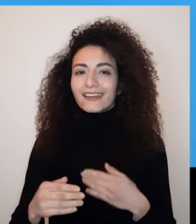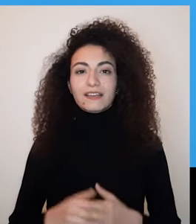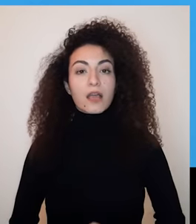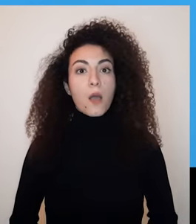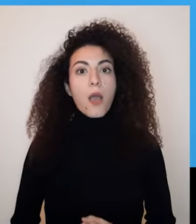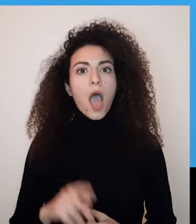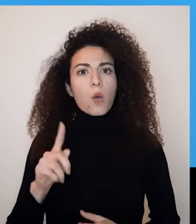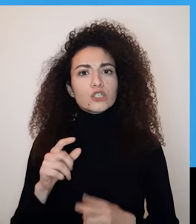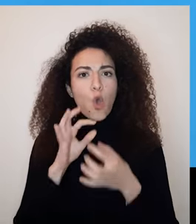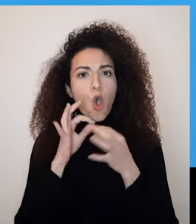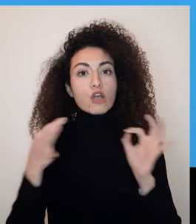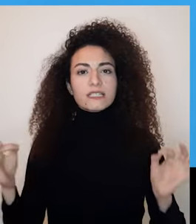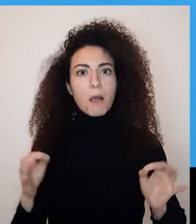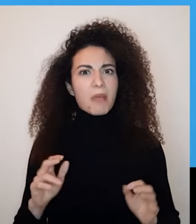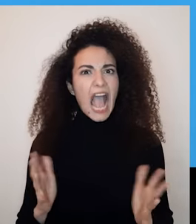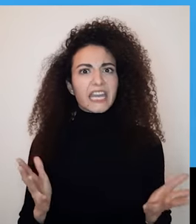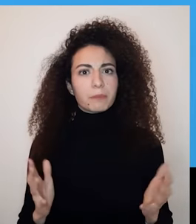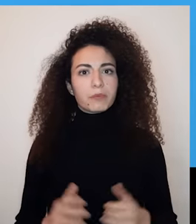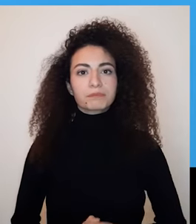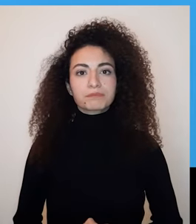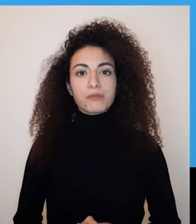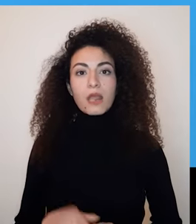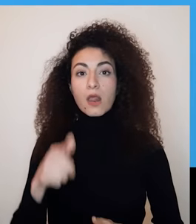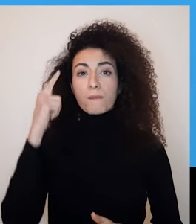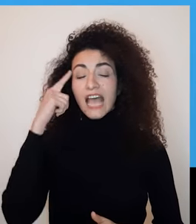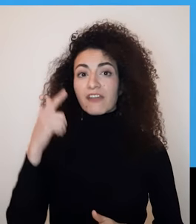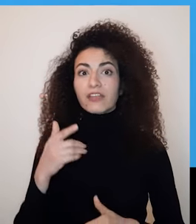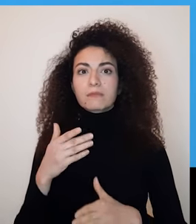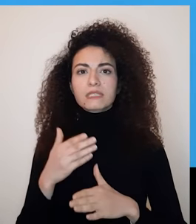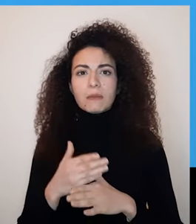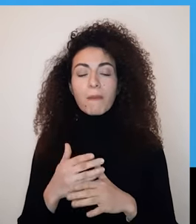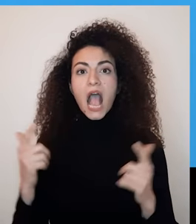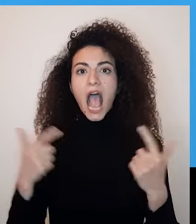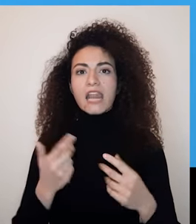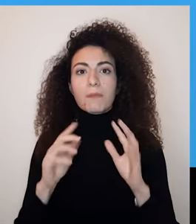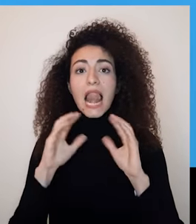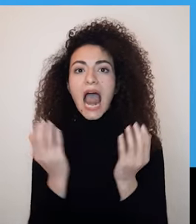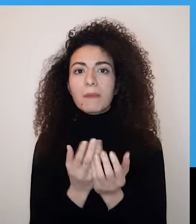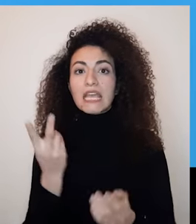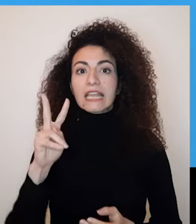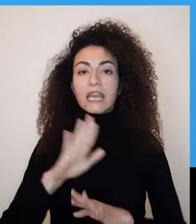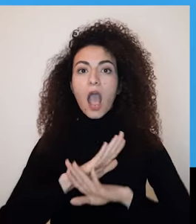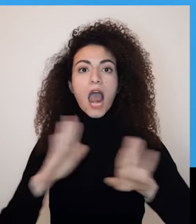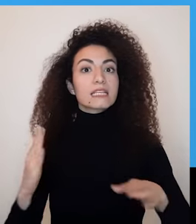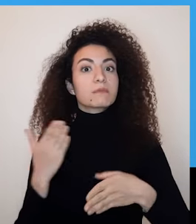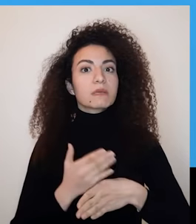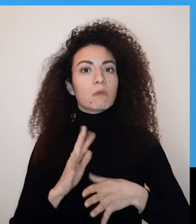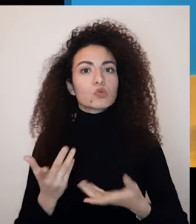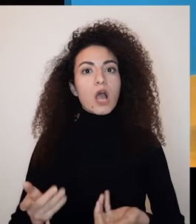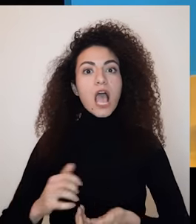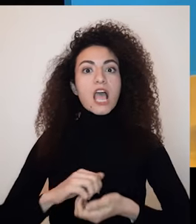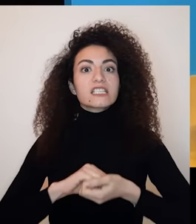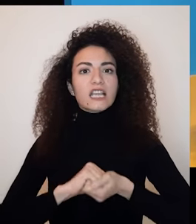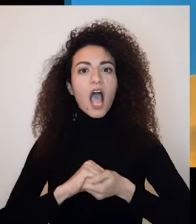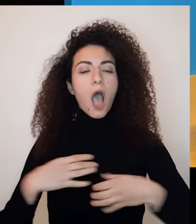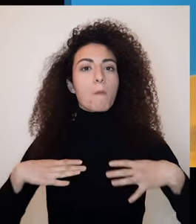برحلتنا سبع بداية فقارتنا مع قصة غريبة هل بتعرفي أنه من أحد أسباب إنهاء الحرب العالمية التانية